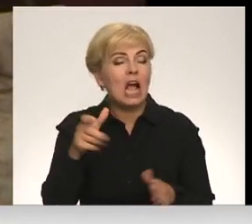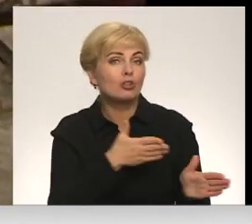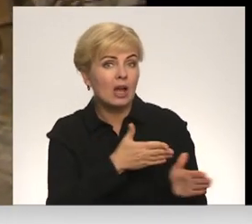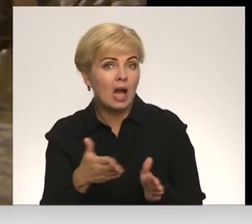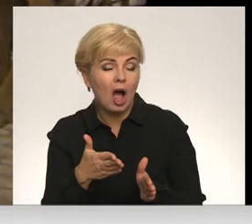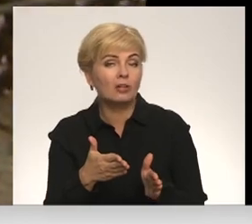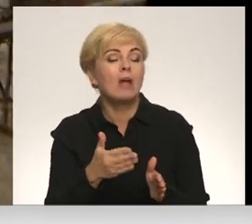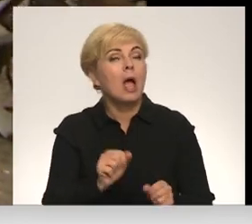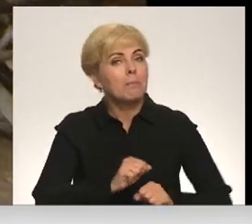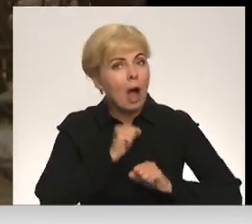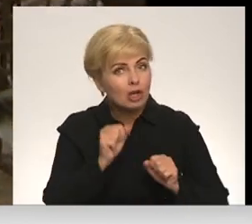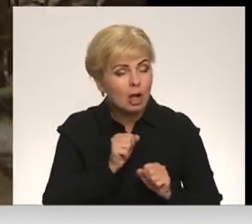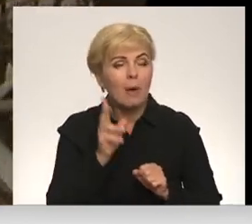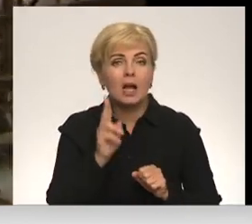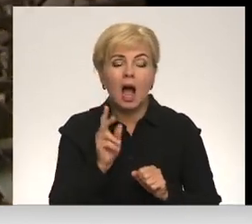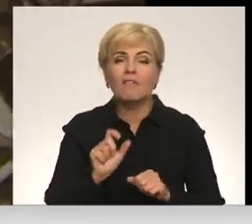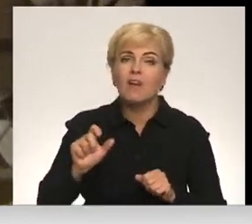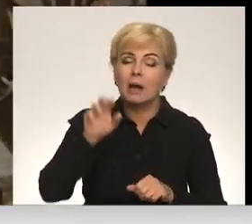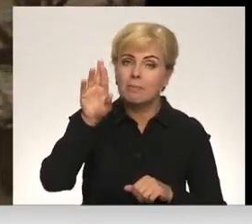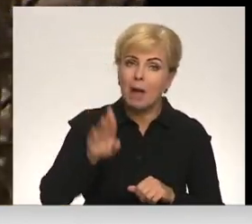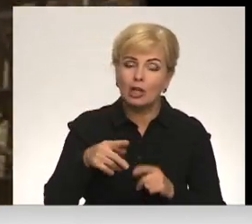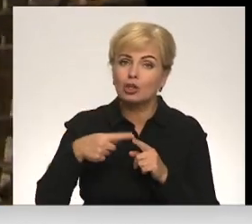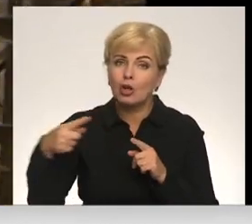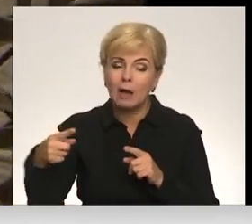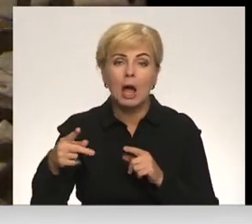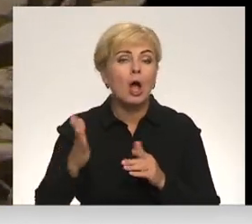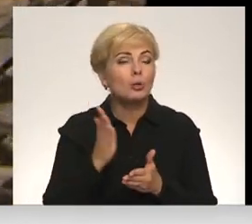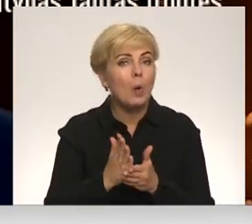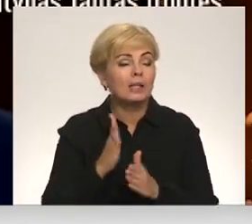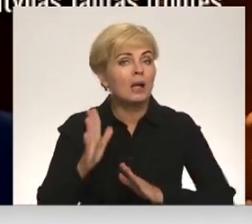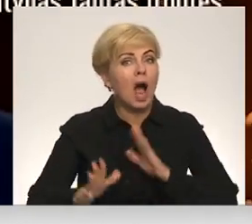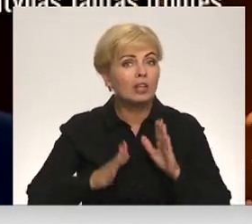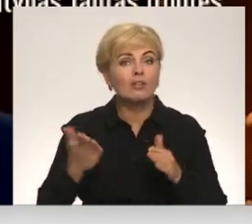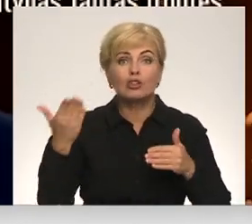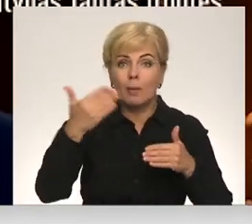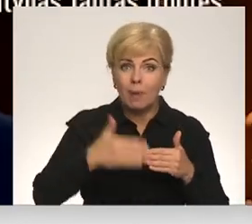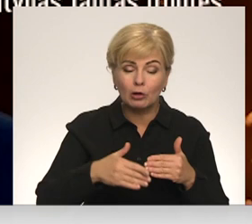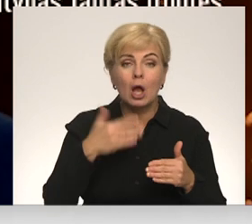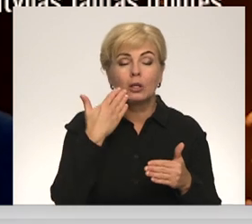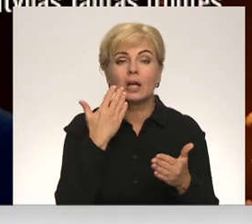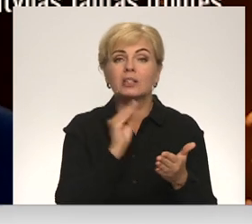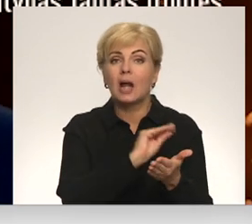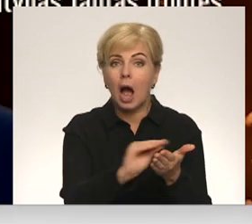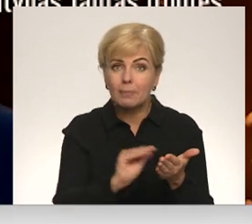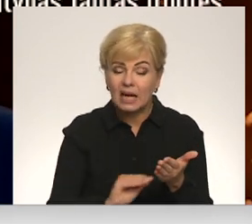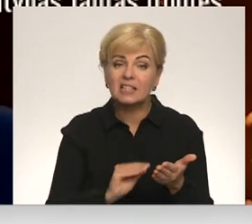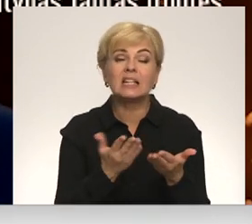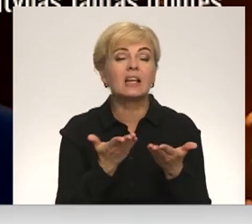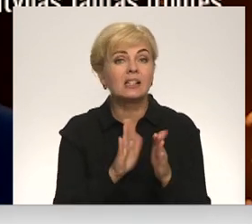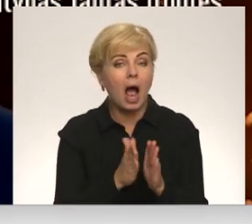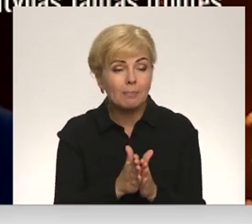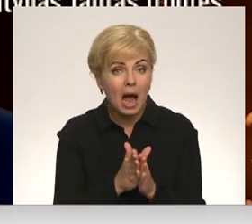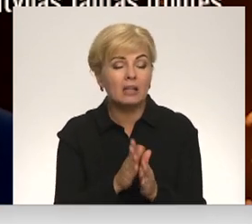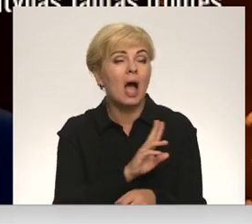pašaizliecību un to, kā vairāk mēneši garumā notika gatavošanās barikādēm. Tas viss ir atspoguļots grāmata,